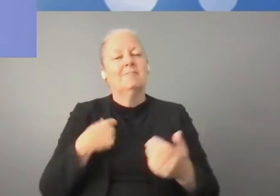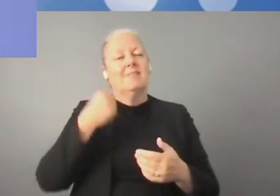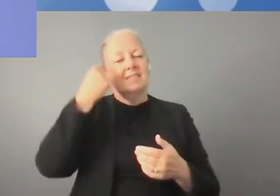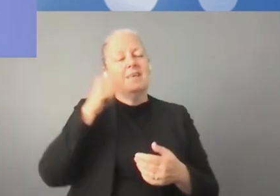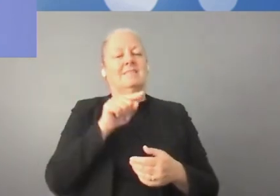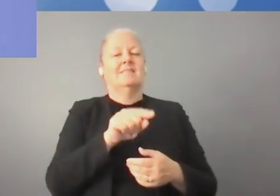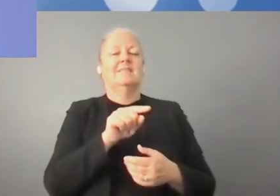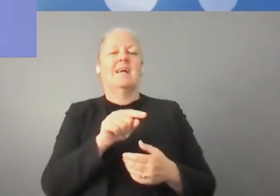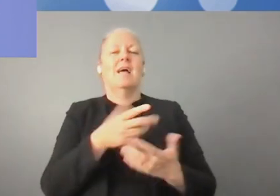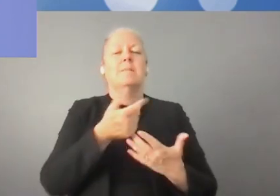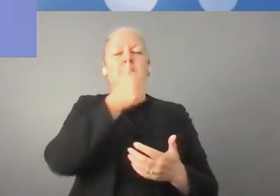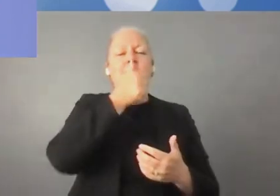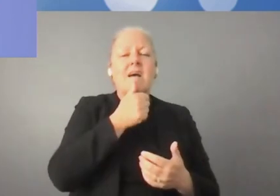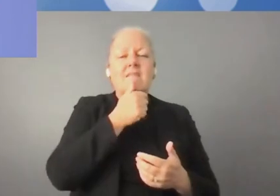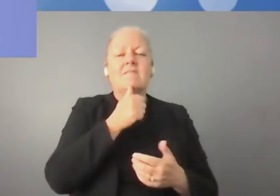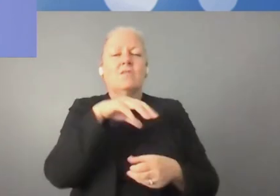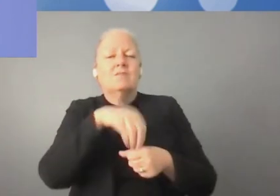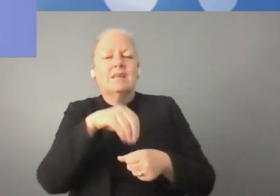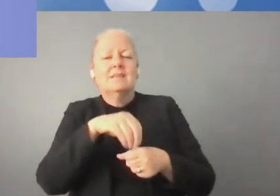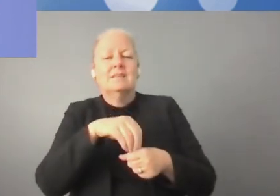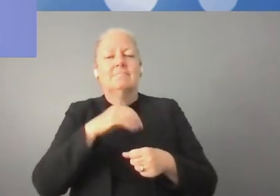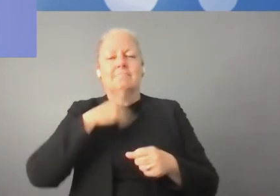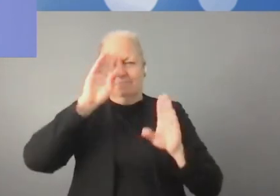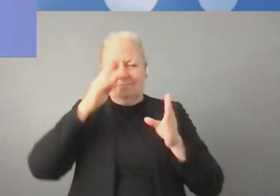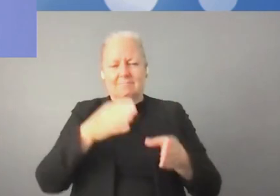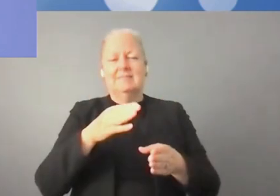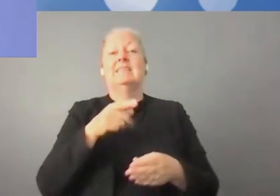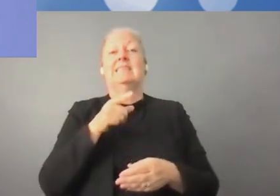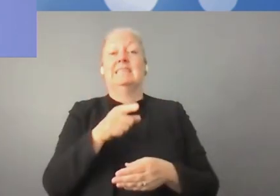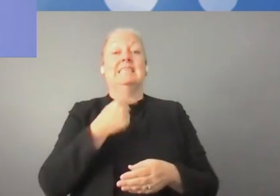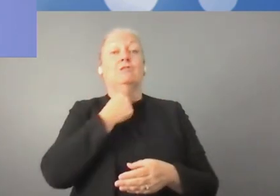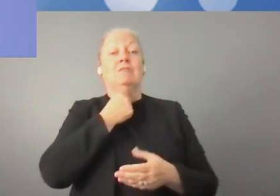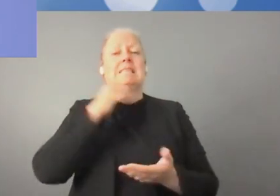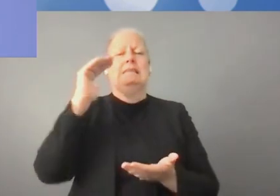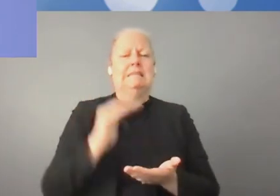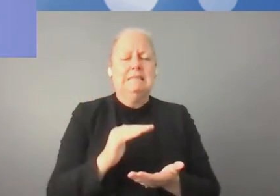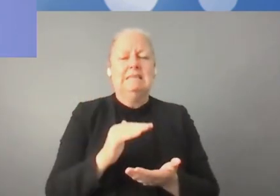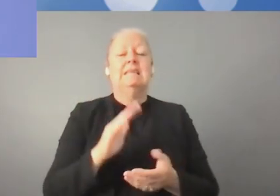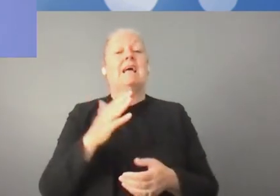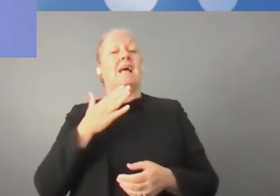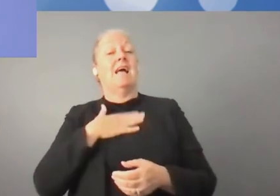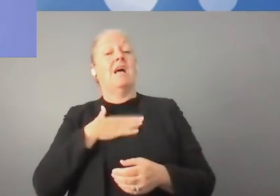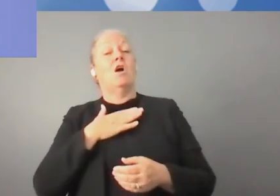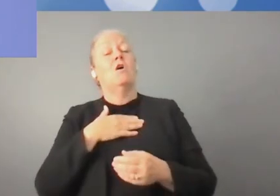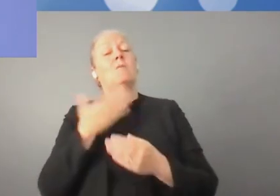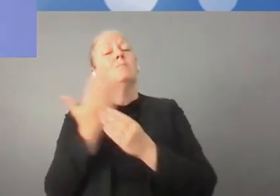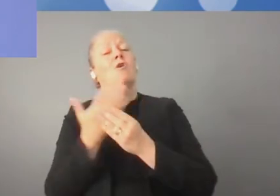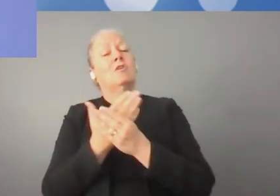entre ici sur scène à une étape avancée du développement d'une société et